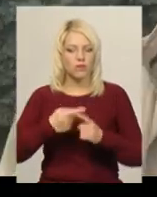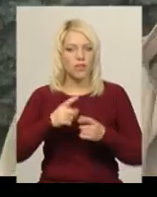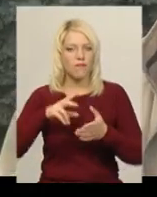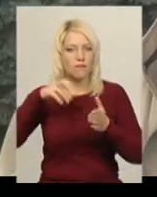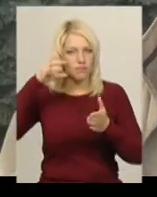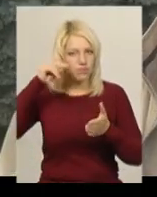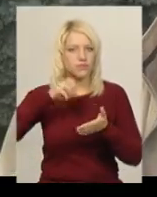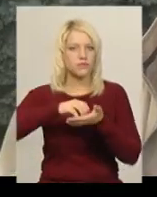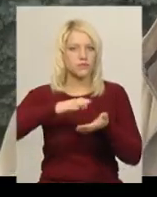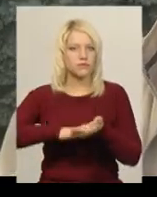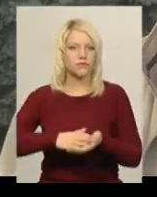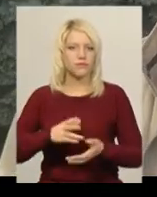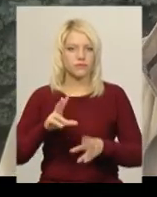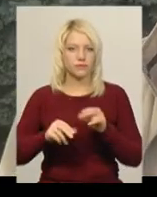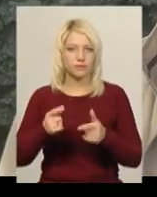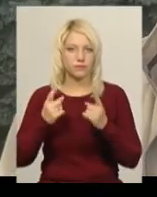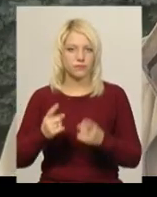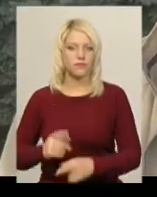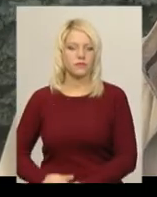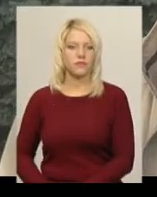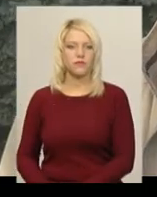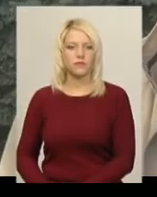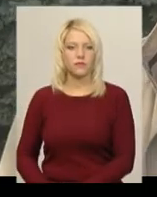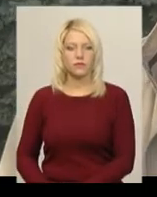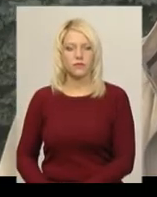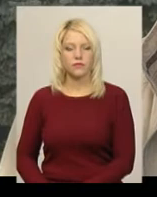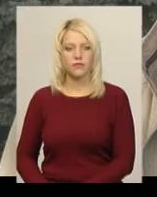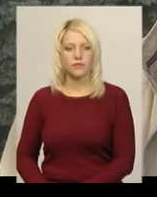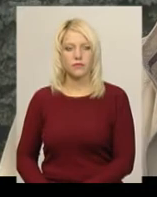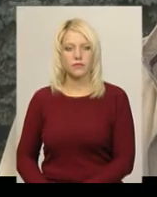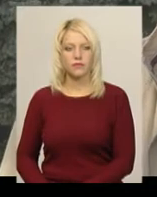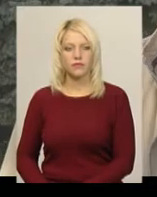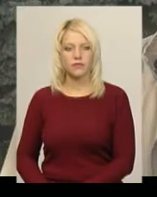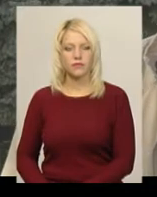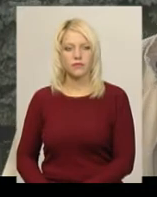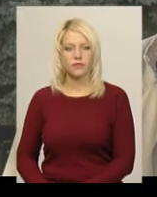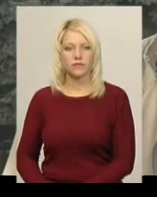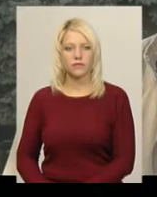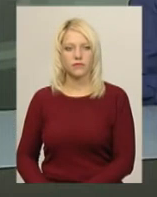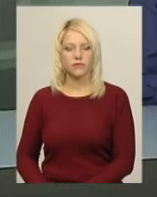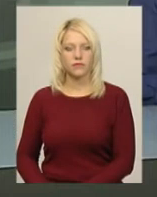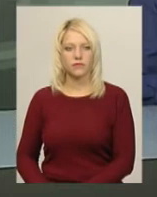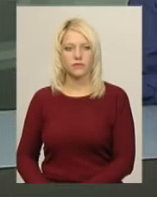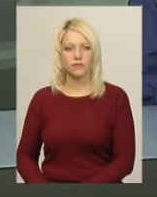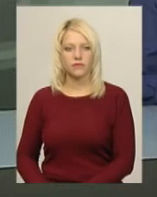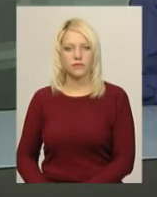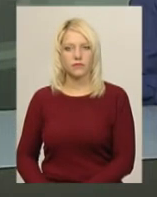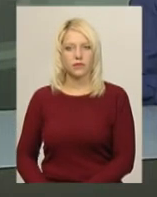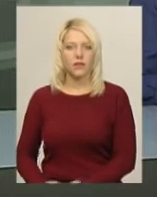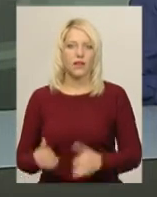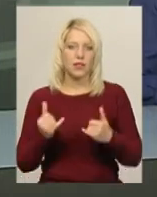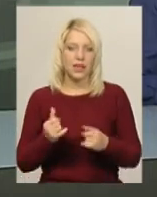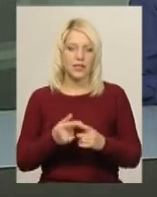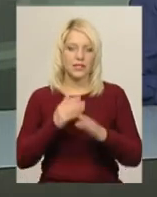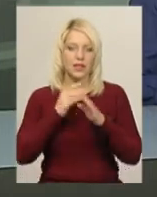тхеквандо». «Поздравити нашу українську тхеквандо, тому що Никита показав вже реальний європейський рівень». Наразі